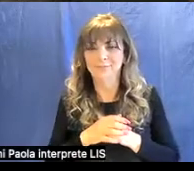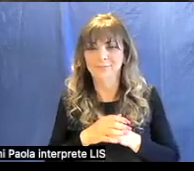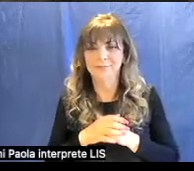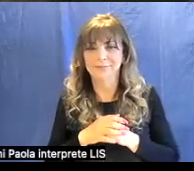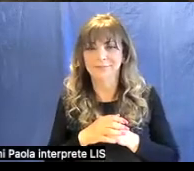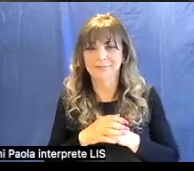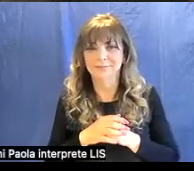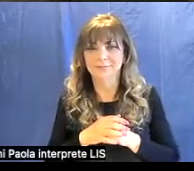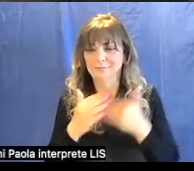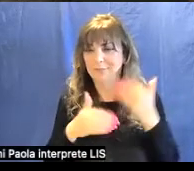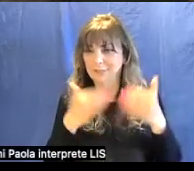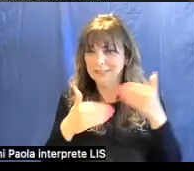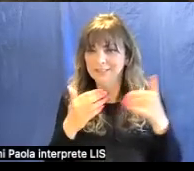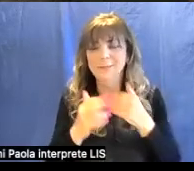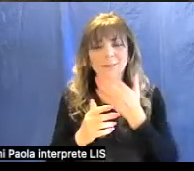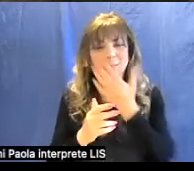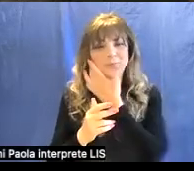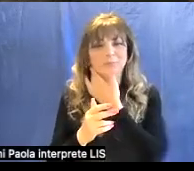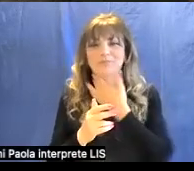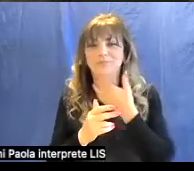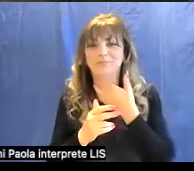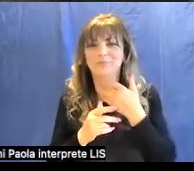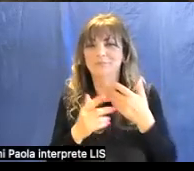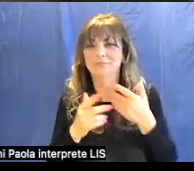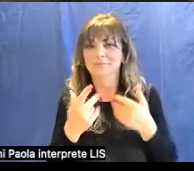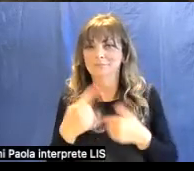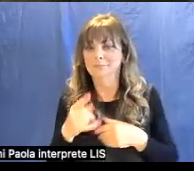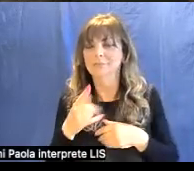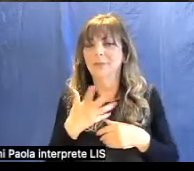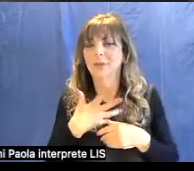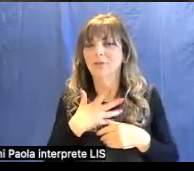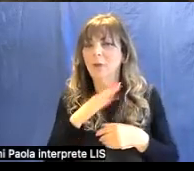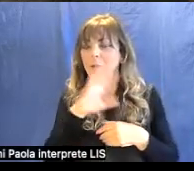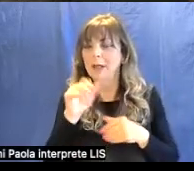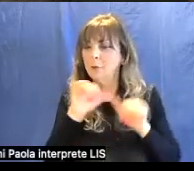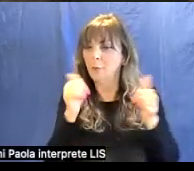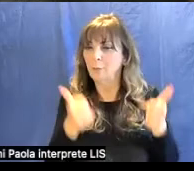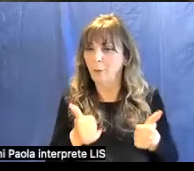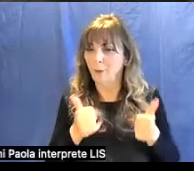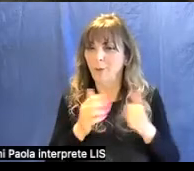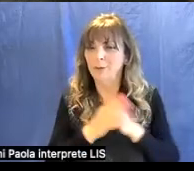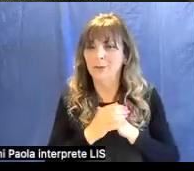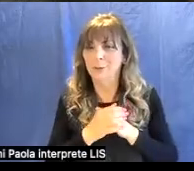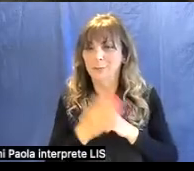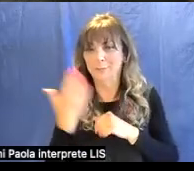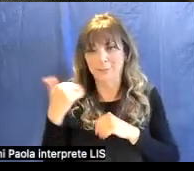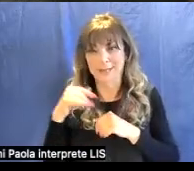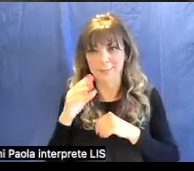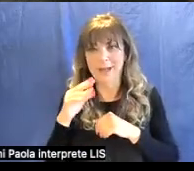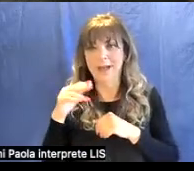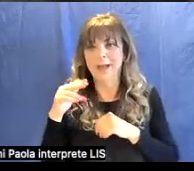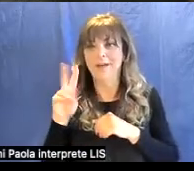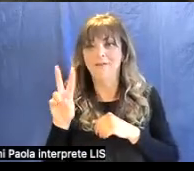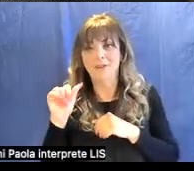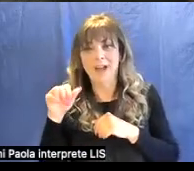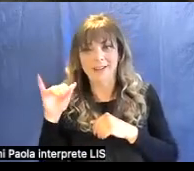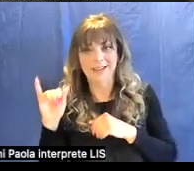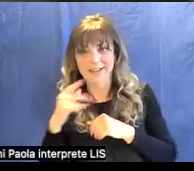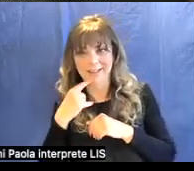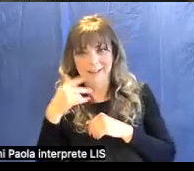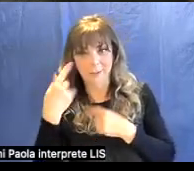vado avanti ecco c'era anche un altro modo come prima vi diceva Vanni ed era